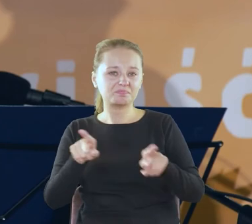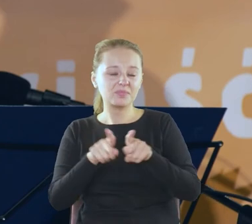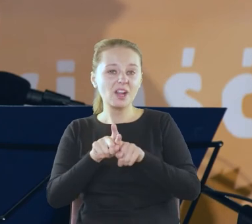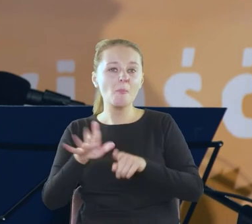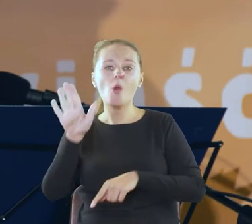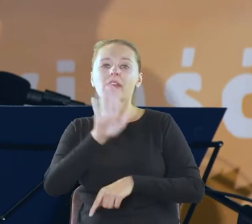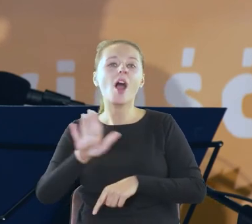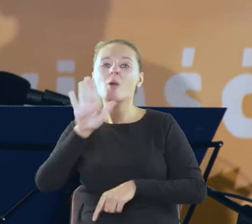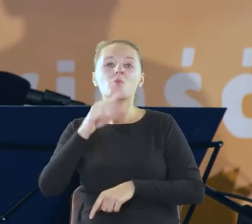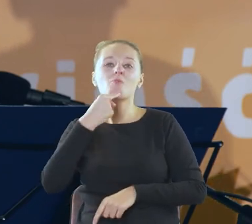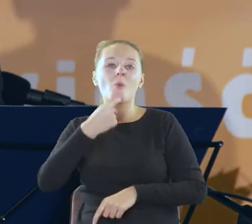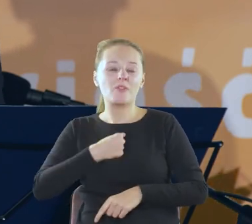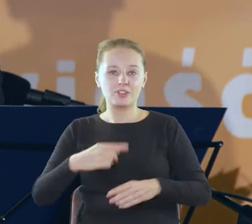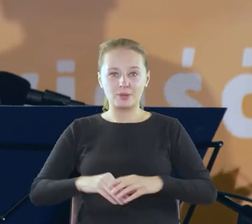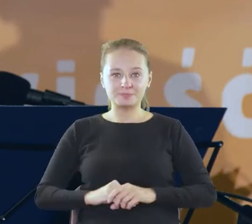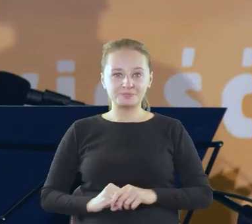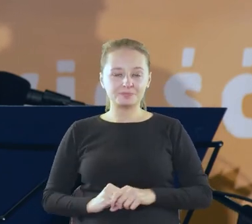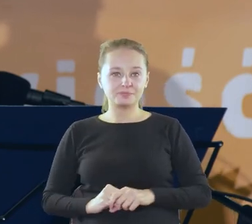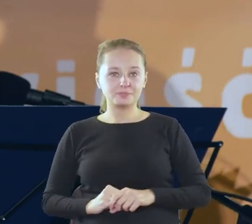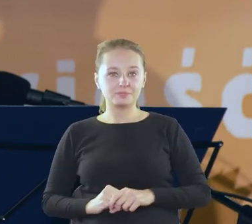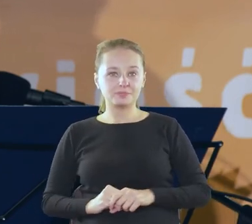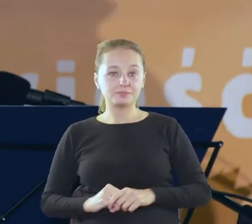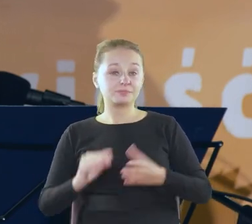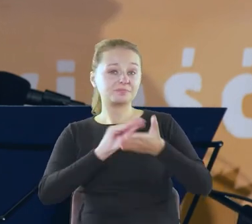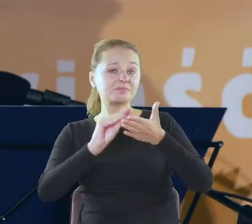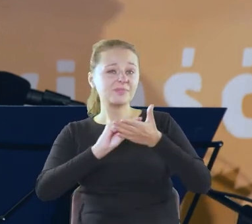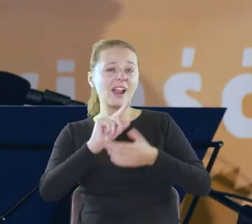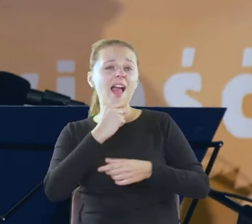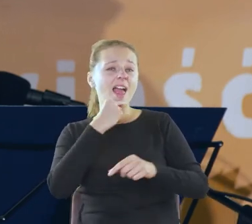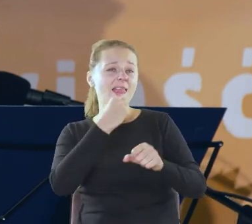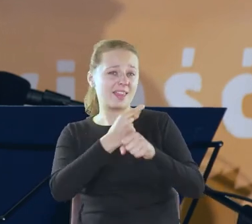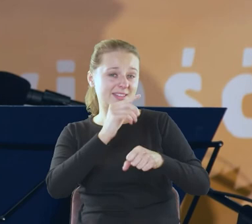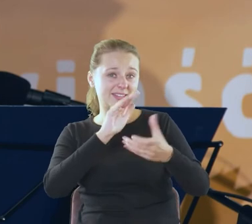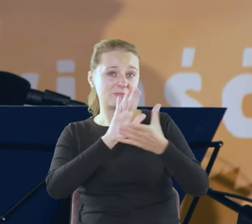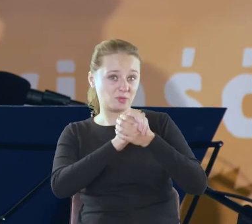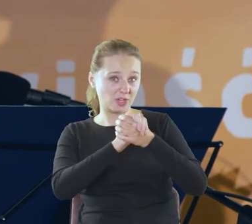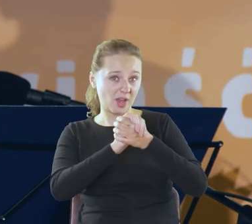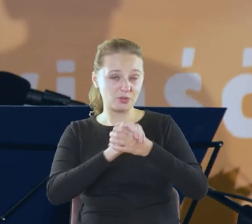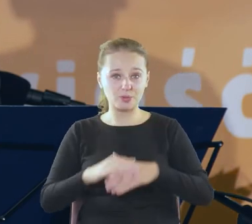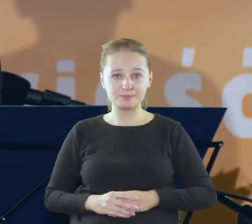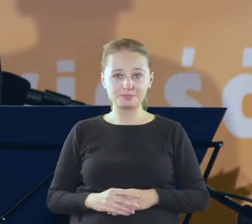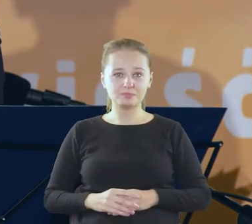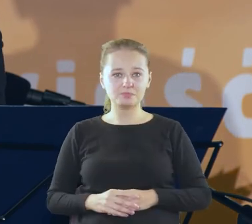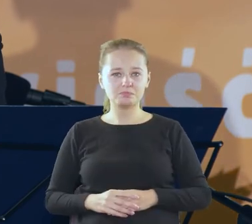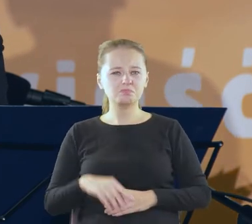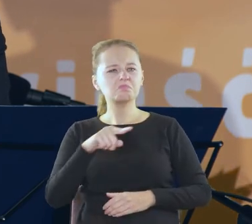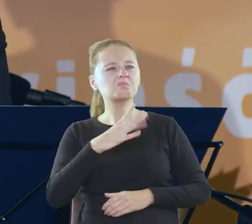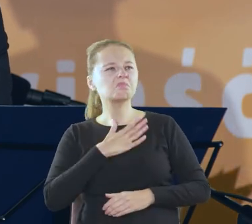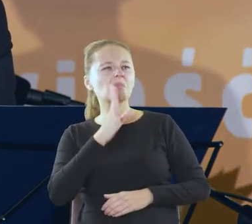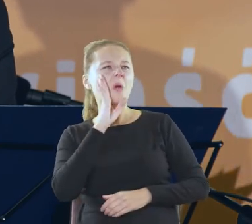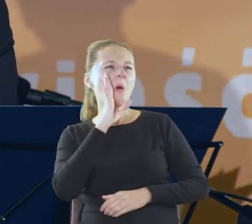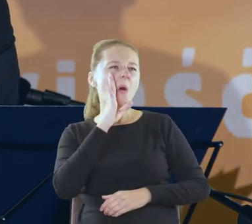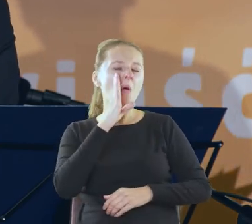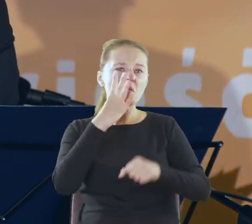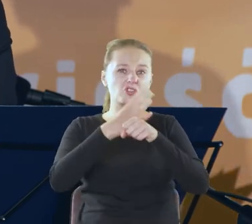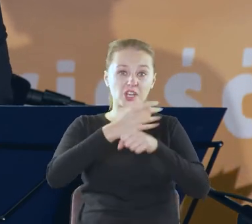przykazał pisała Eliza Orzeszkowa w jednym z listów do przyjaciół miała wtedy lat czterdzieści